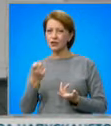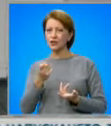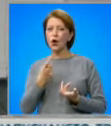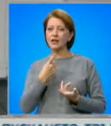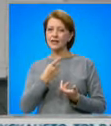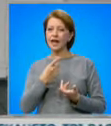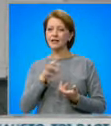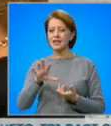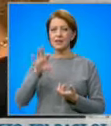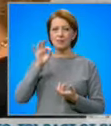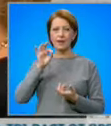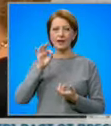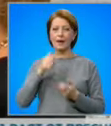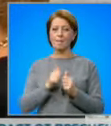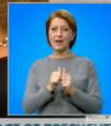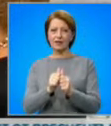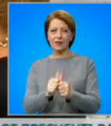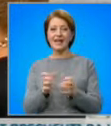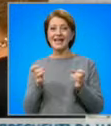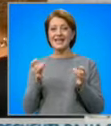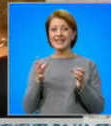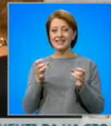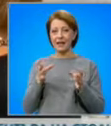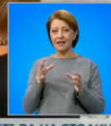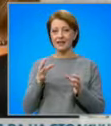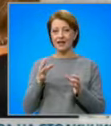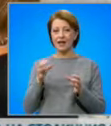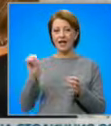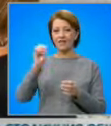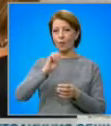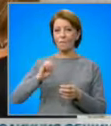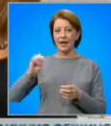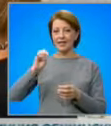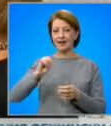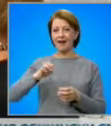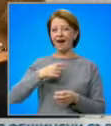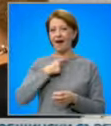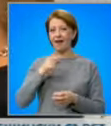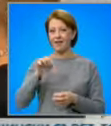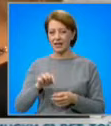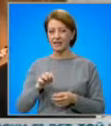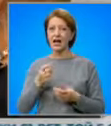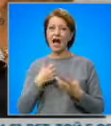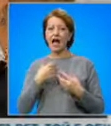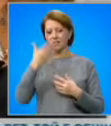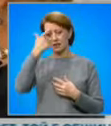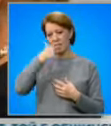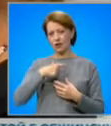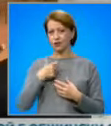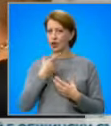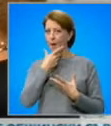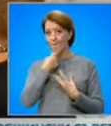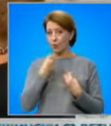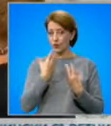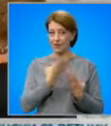предпочетените партньори. Средна европейска класа избрахме през човек. Аз лично Косио Бачийски го познавам. Той